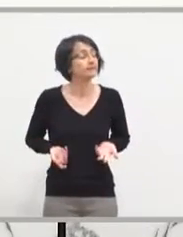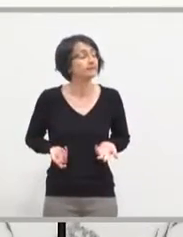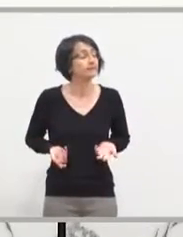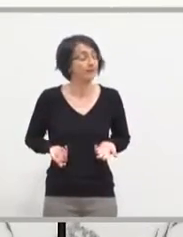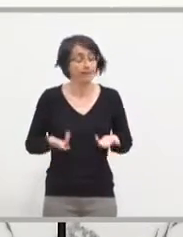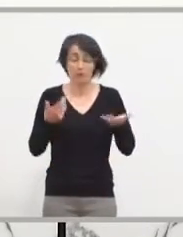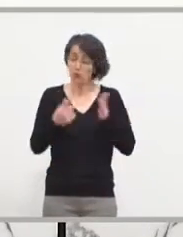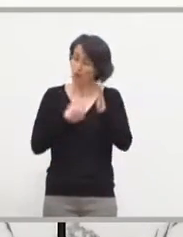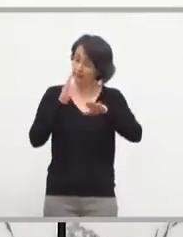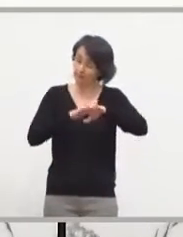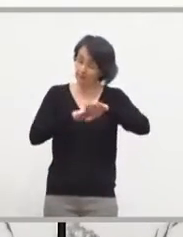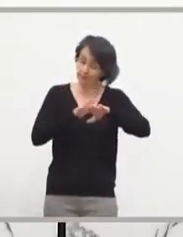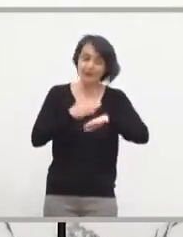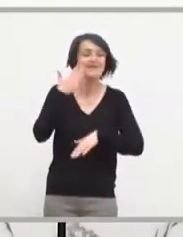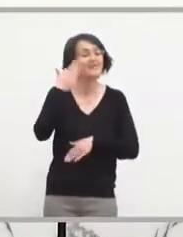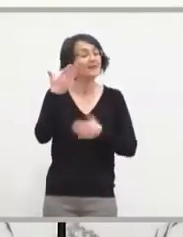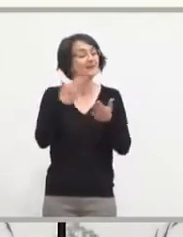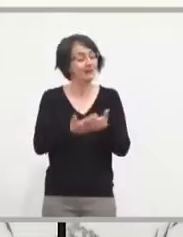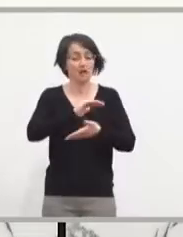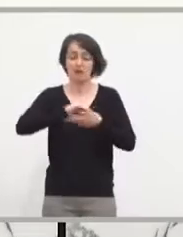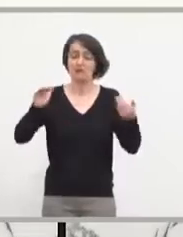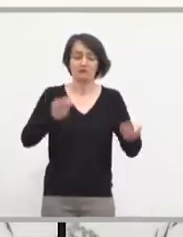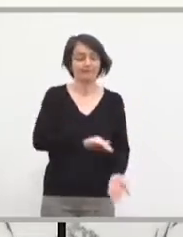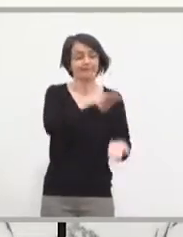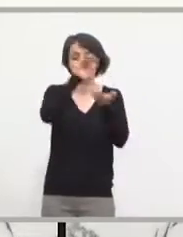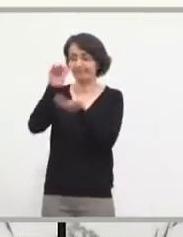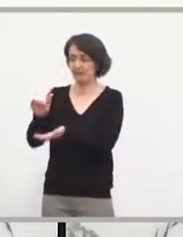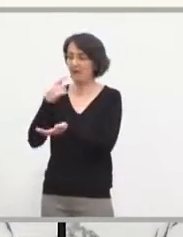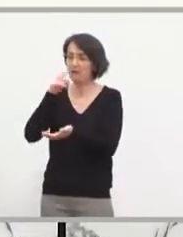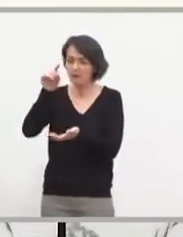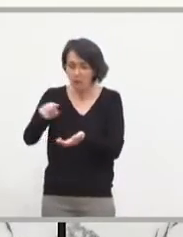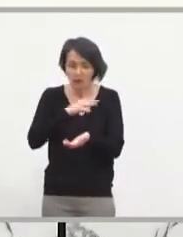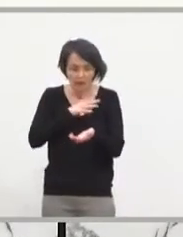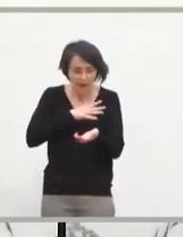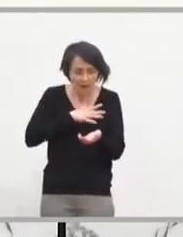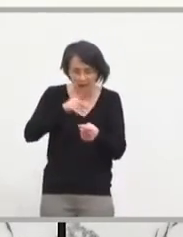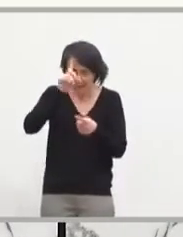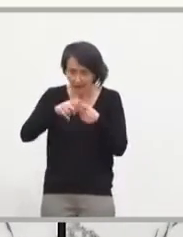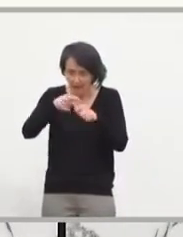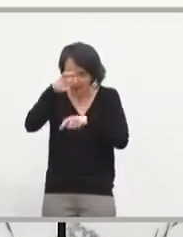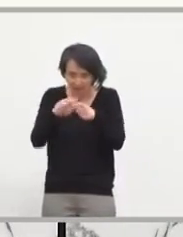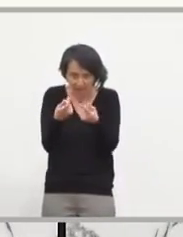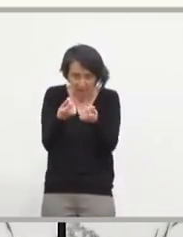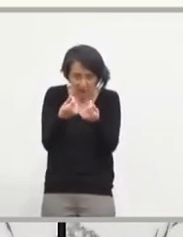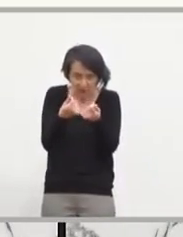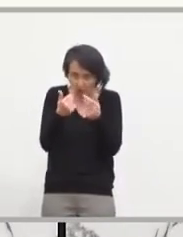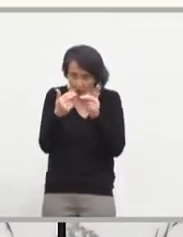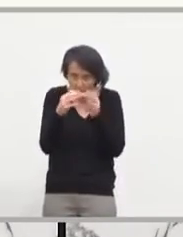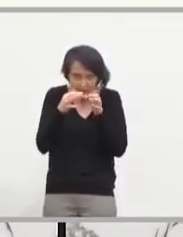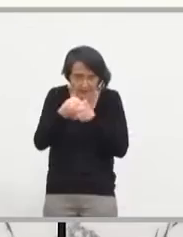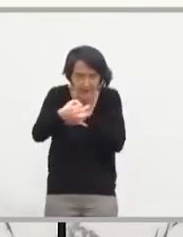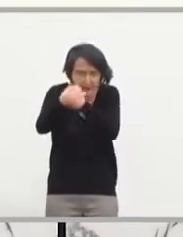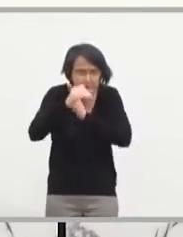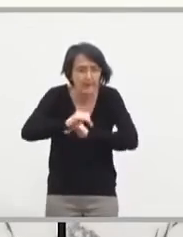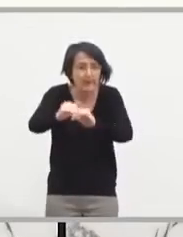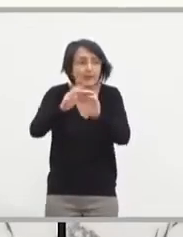transfert doit s'opérer avec une grande continuité dans l'évaluation des financements. C'est la raison pour laquelle nous